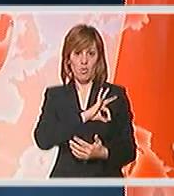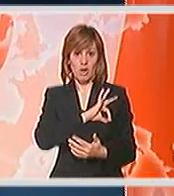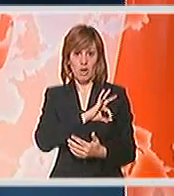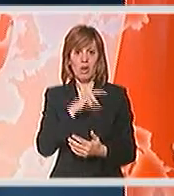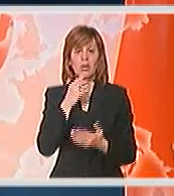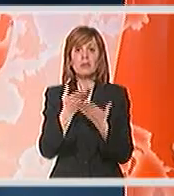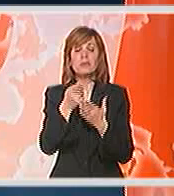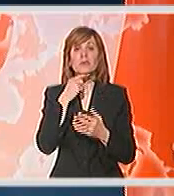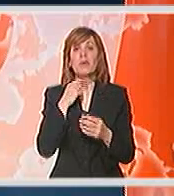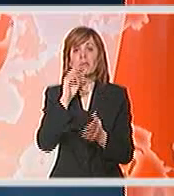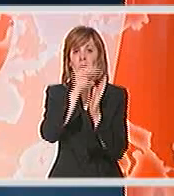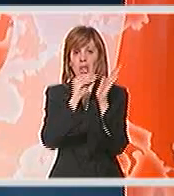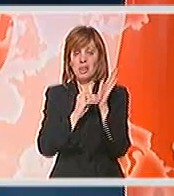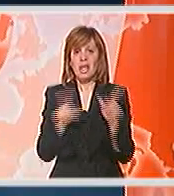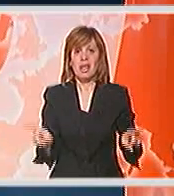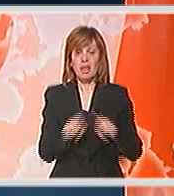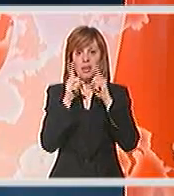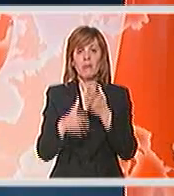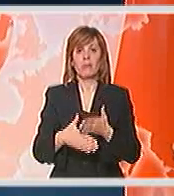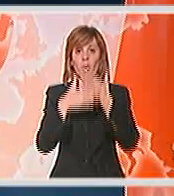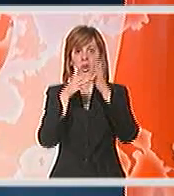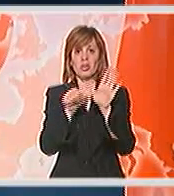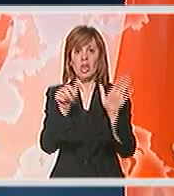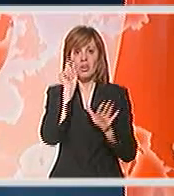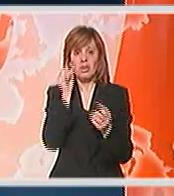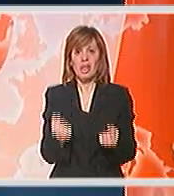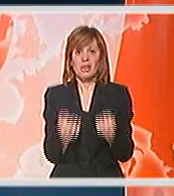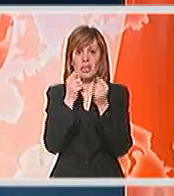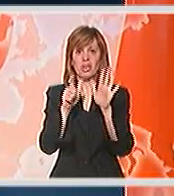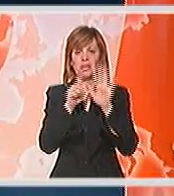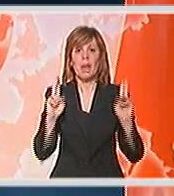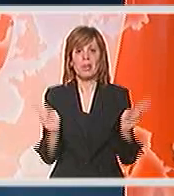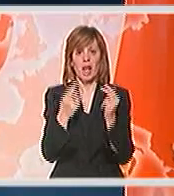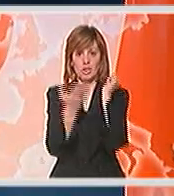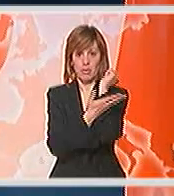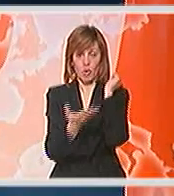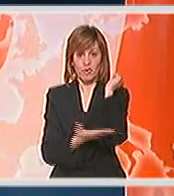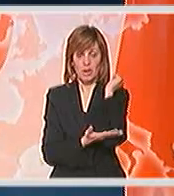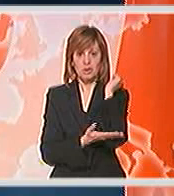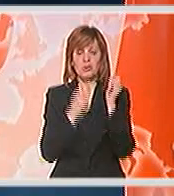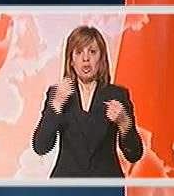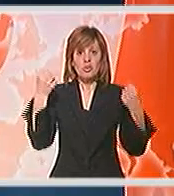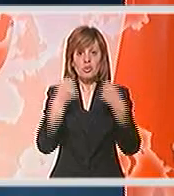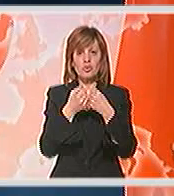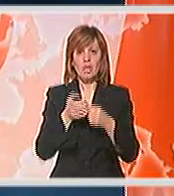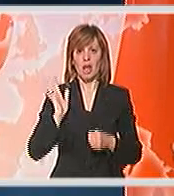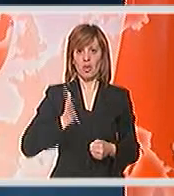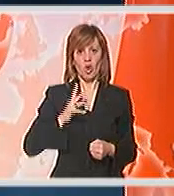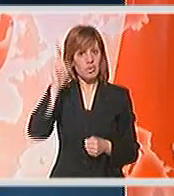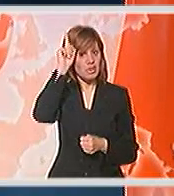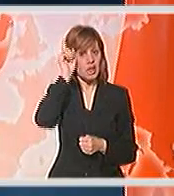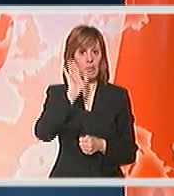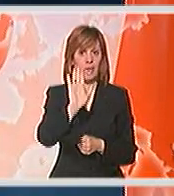Prema podacima službe hitne pomaći 16 osoba je teže, a 17 lakše povređeno. Sudar autobus Nemačkih